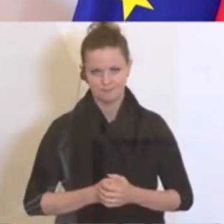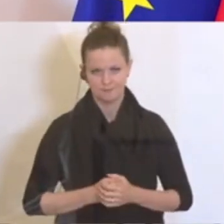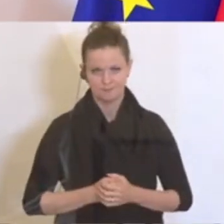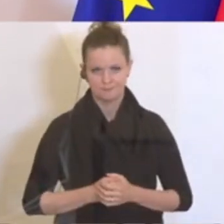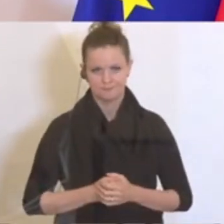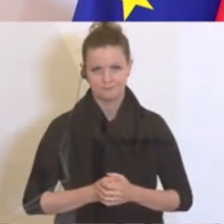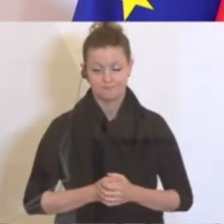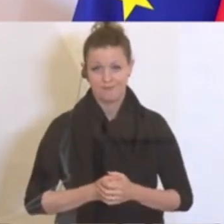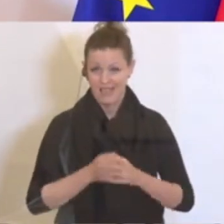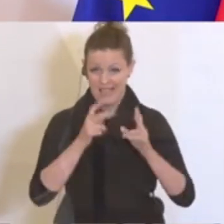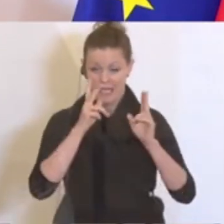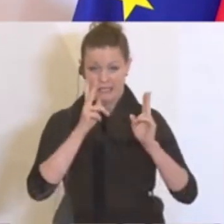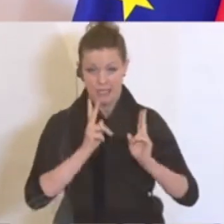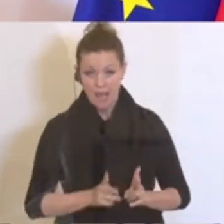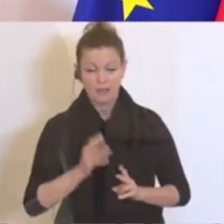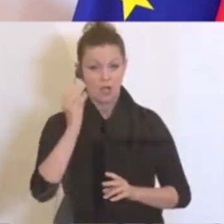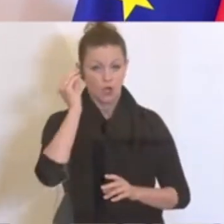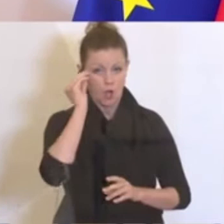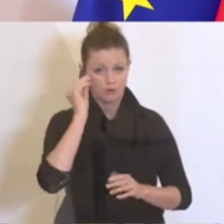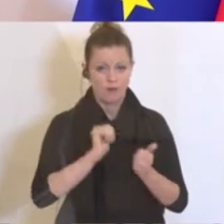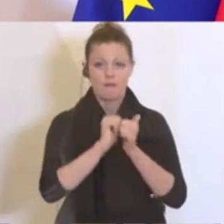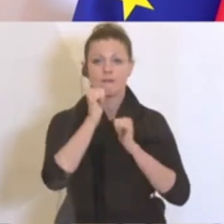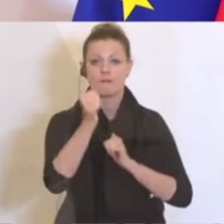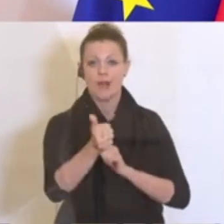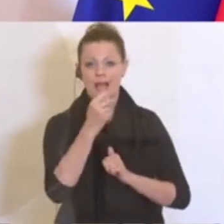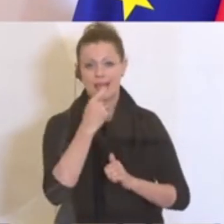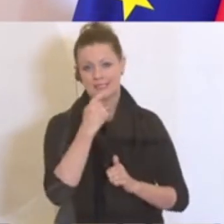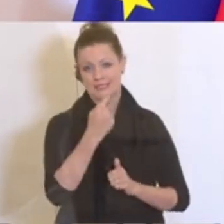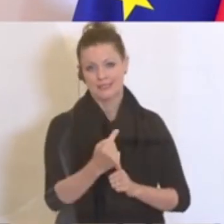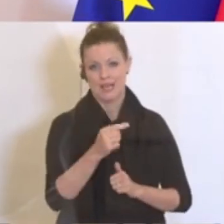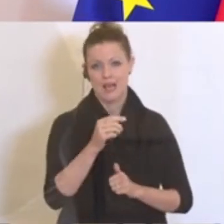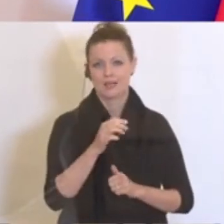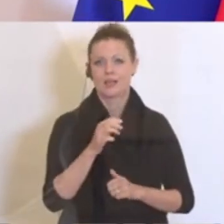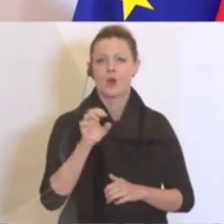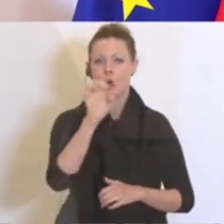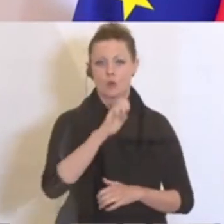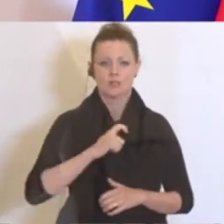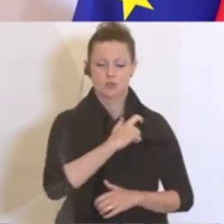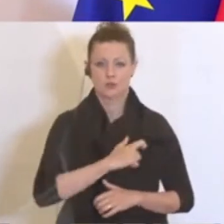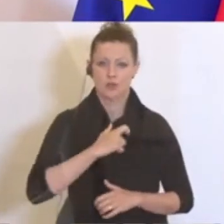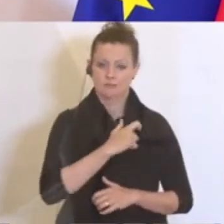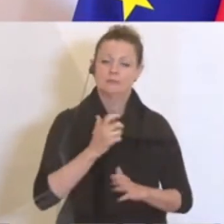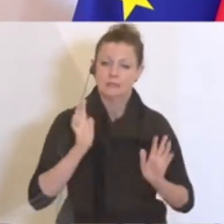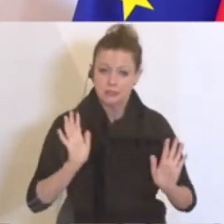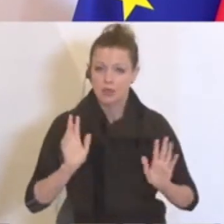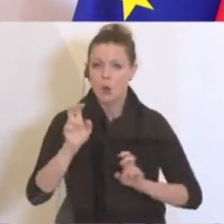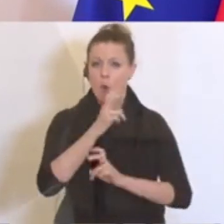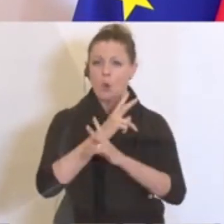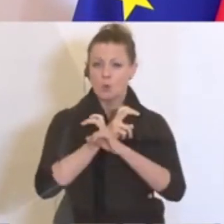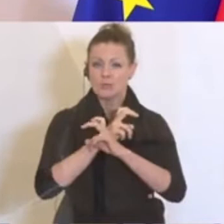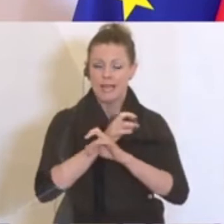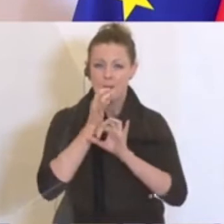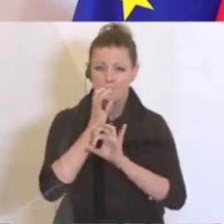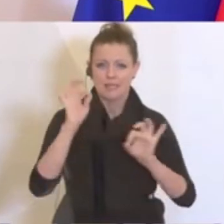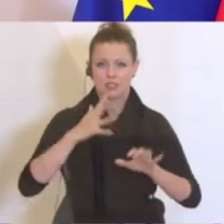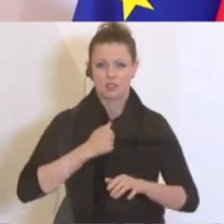aber Glauben schenken möchte, zum Beispiel der Vorhersage der Kommission, dann dürfte Österreich ein wenig besser durch die Krise kommen als andere